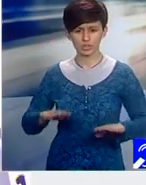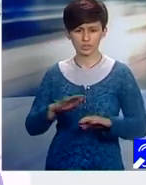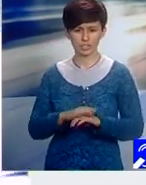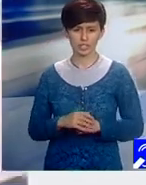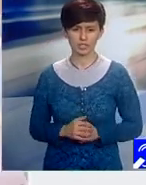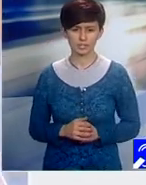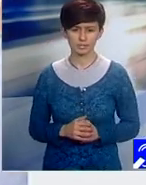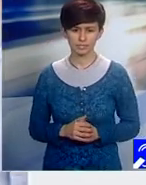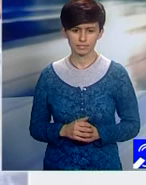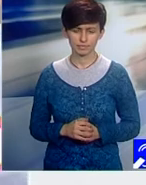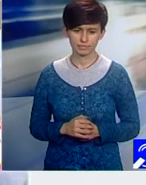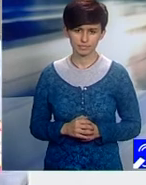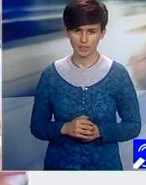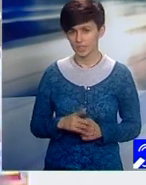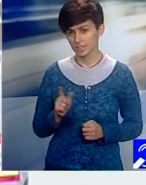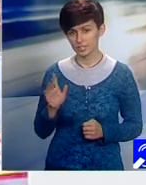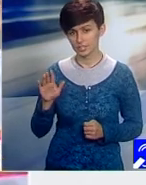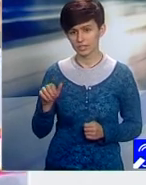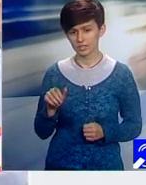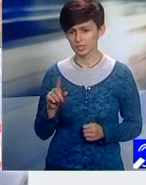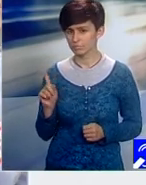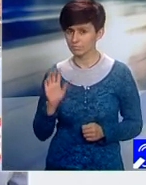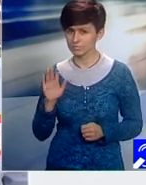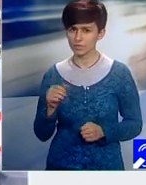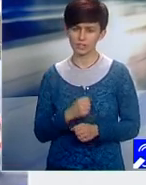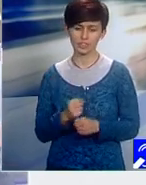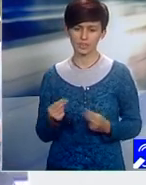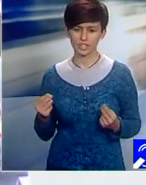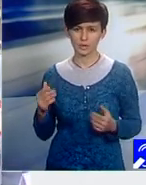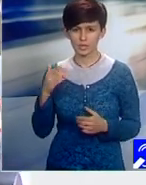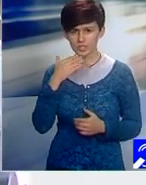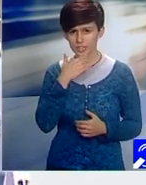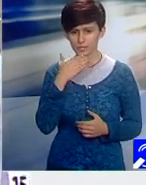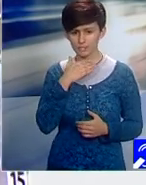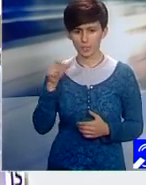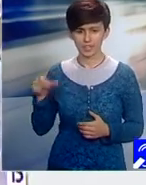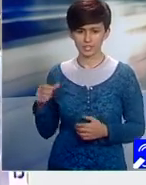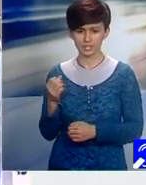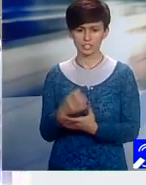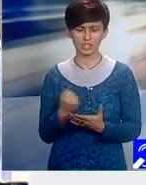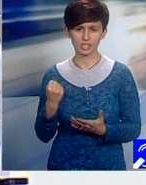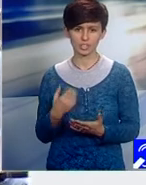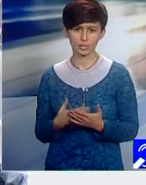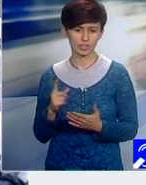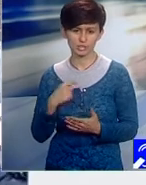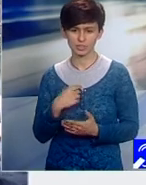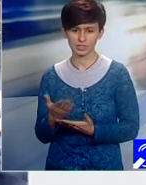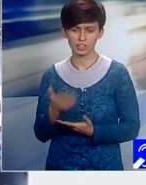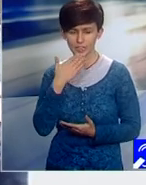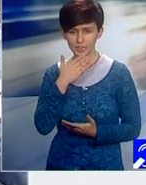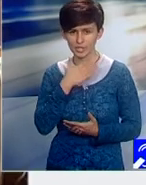cu foarte mulți câștigători să nu puteți face față unui numai număr de premii. modul de alcătuire al